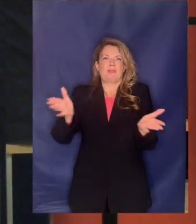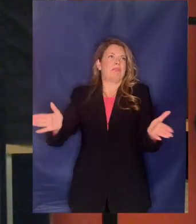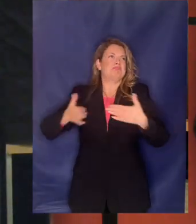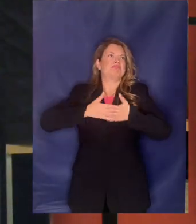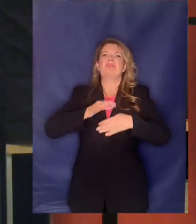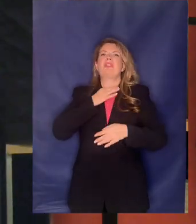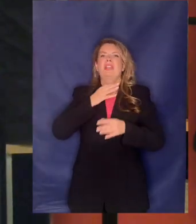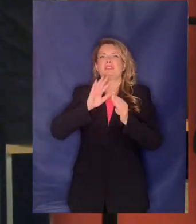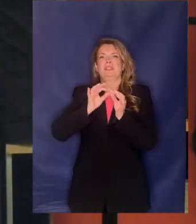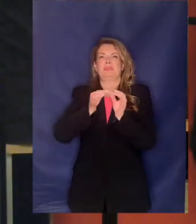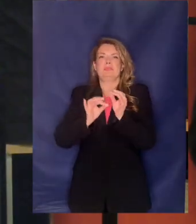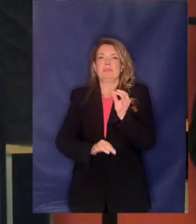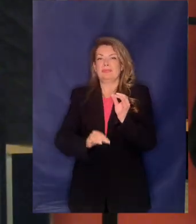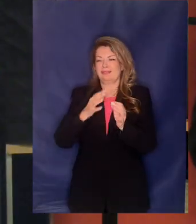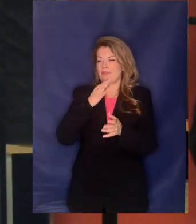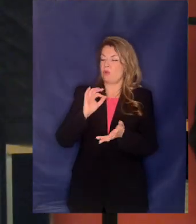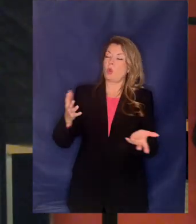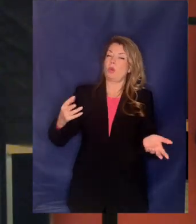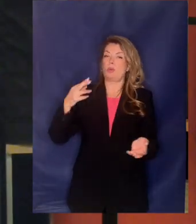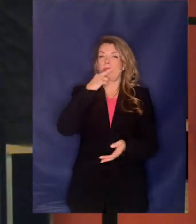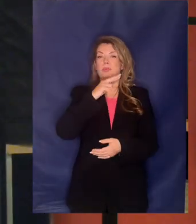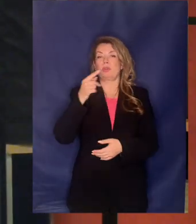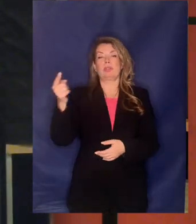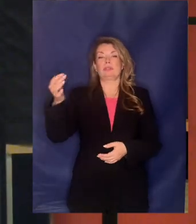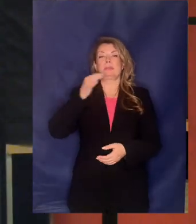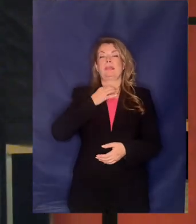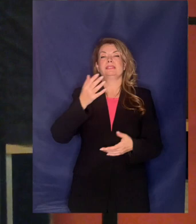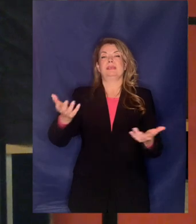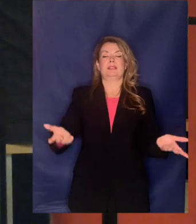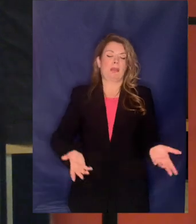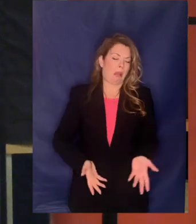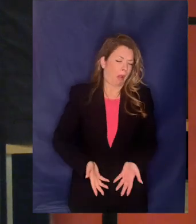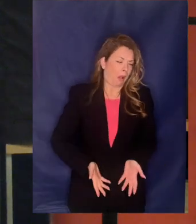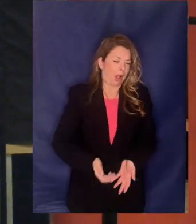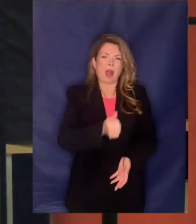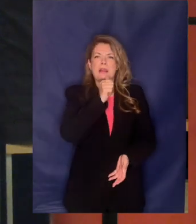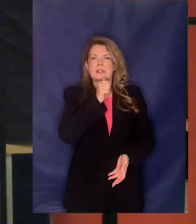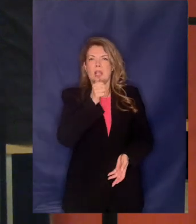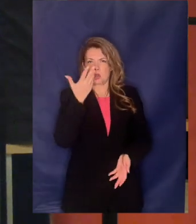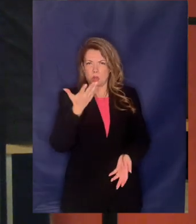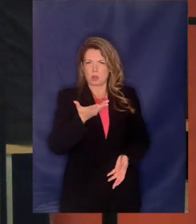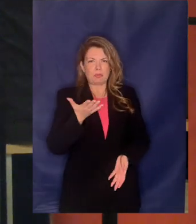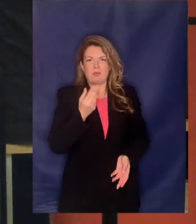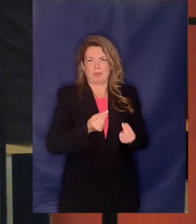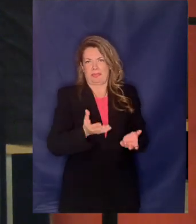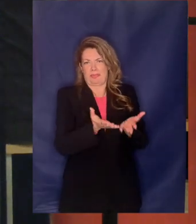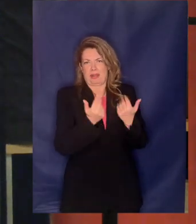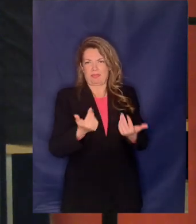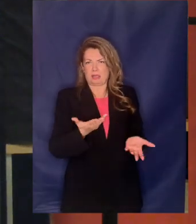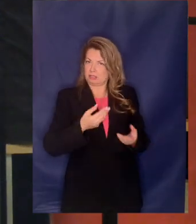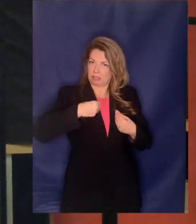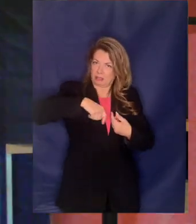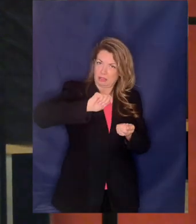μας διαβεβαίωσε ο Πρωθυπουργός ότι δεν απειλεί το δημόσιο χαρακτήρας του νερού Άρα τι συζητάμε εμείς τώρα εδώ